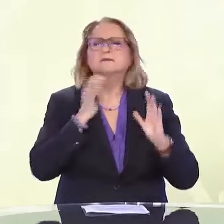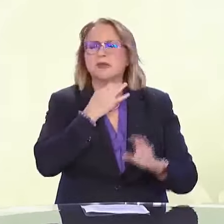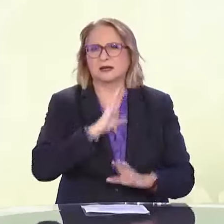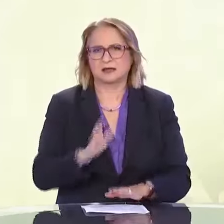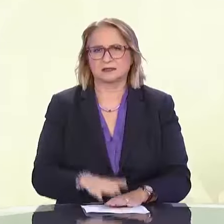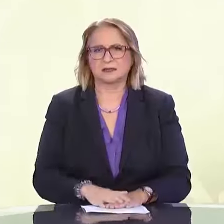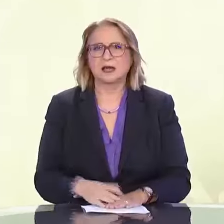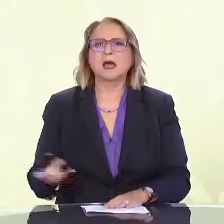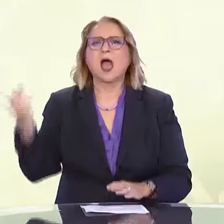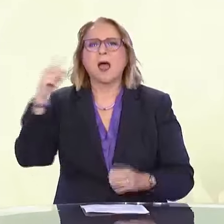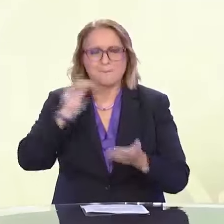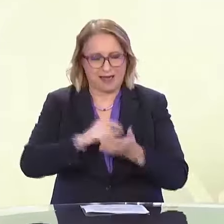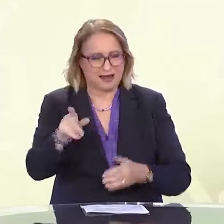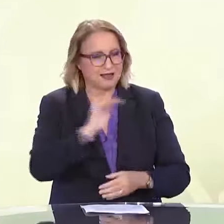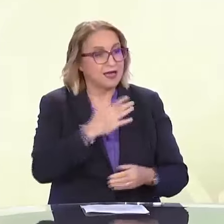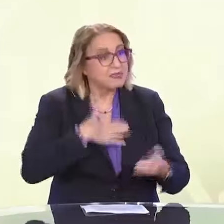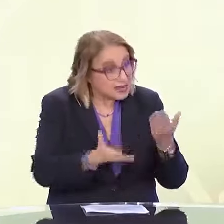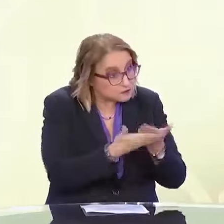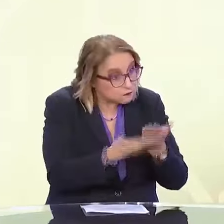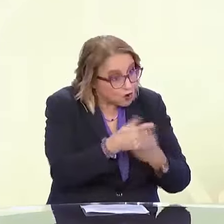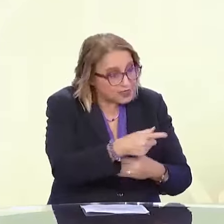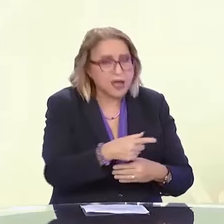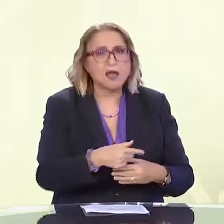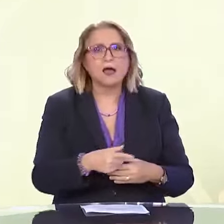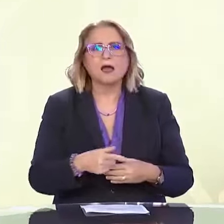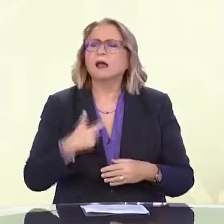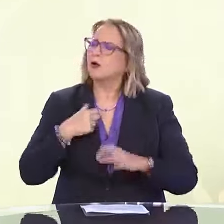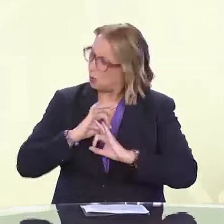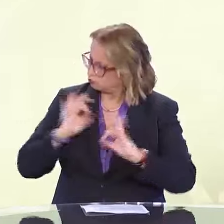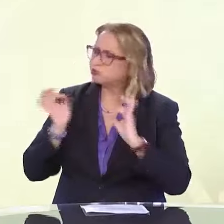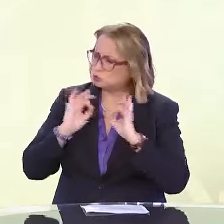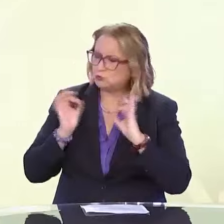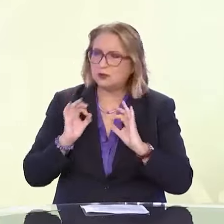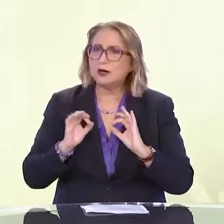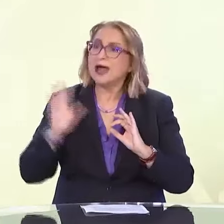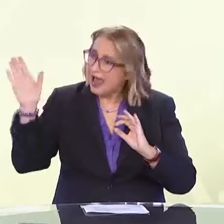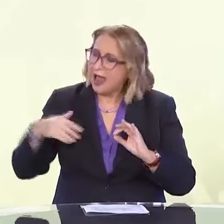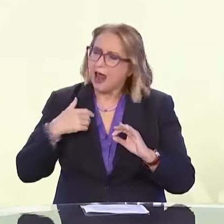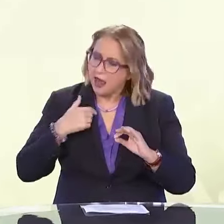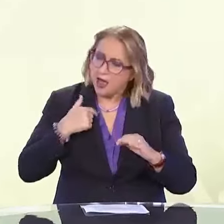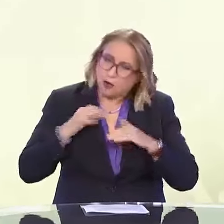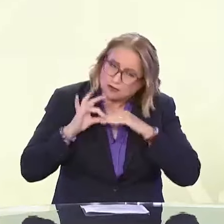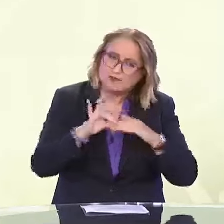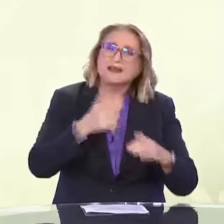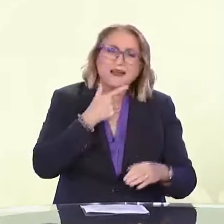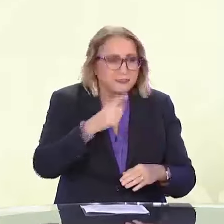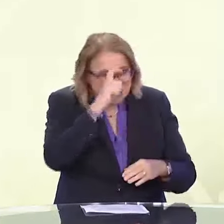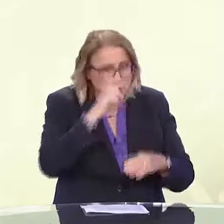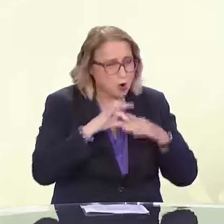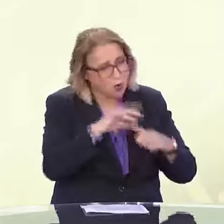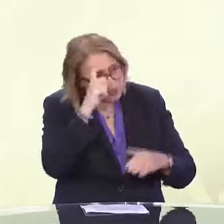Θέλεις βοήθεια? Όχι, ευχαριστώ, είμαι οκ. Μα όχι εσύ, είναι δύσκολο εδώ πέρα ο δρόμος. Εγώ ξέρω το δρόμο. Εντάξει, το έχω. Ευχαριστώ πολύ.